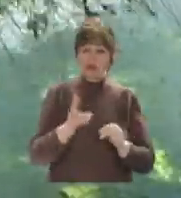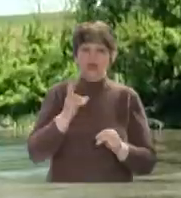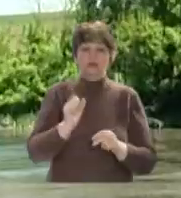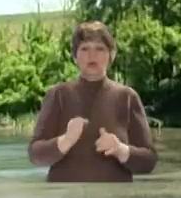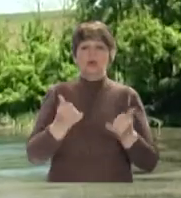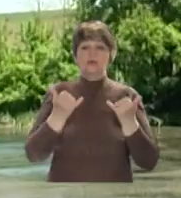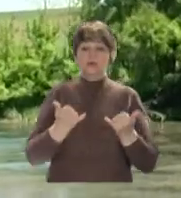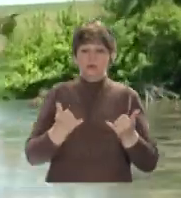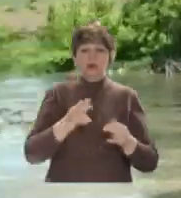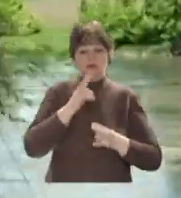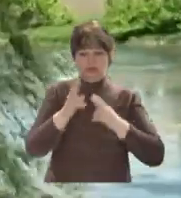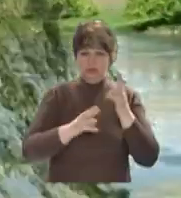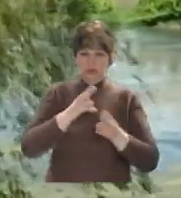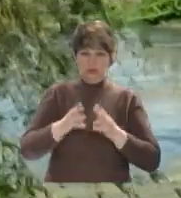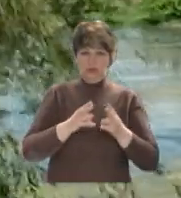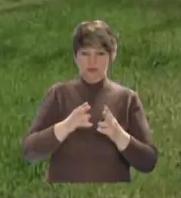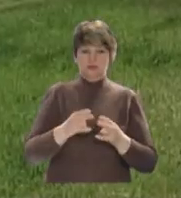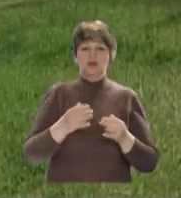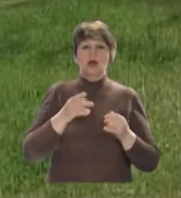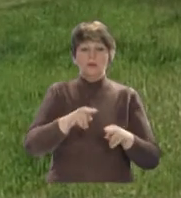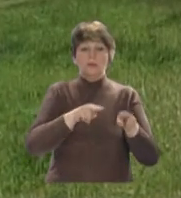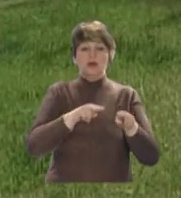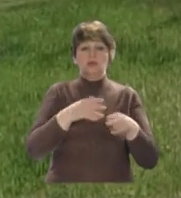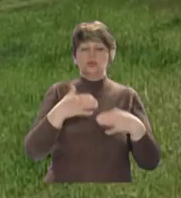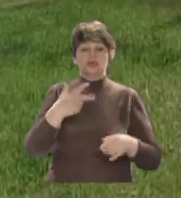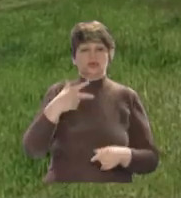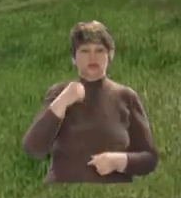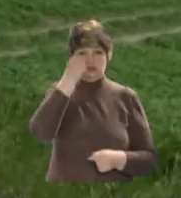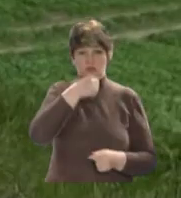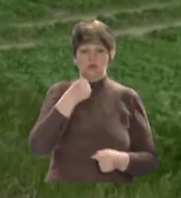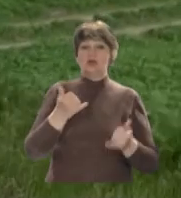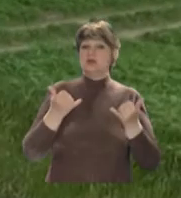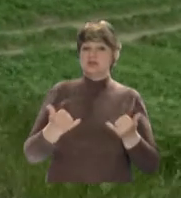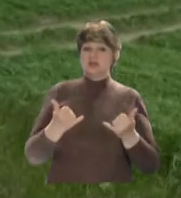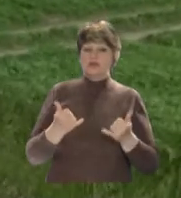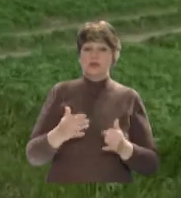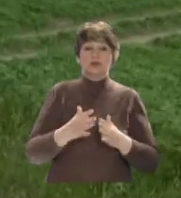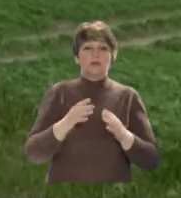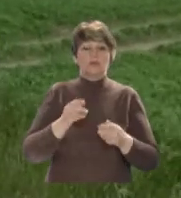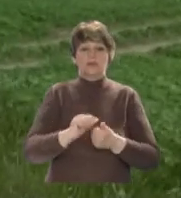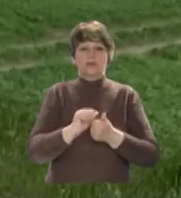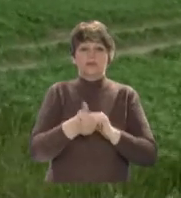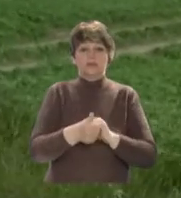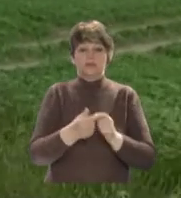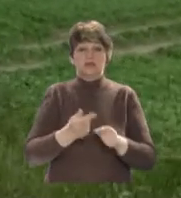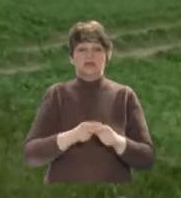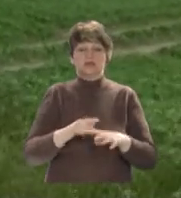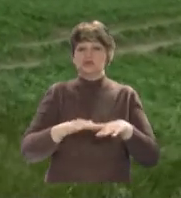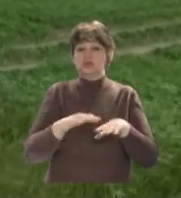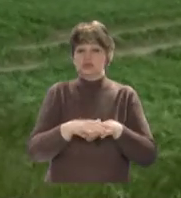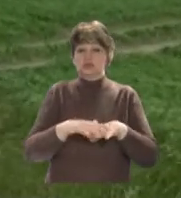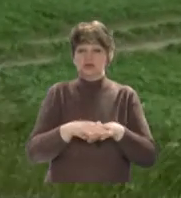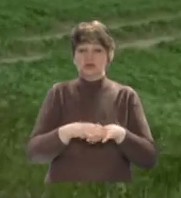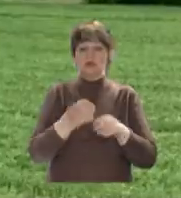посміхається. Особливо нині, скажеться мисливець Юрій Денега. Полює вже три десятиліття. Каже, сьогодні здебільшого замість трофеїв